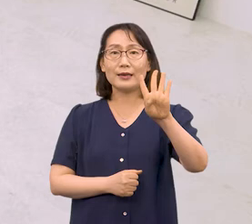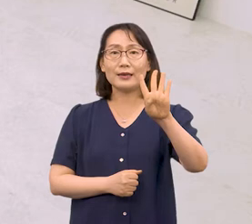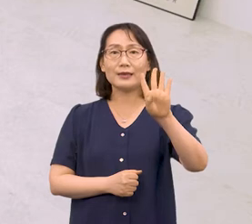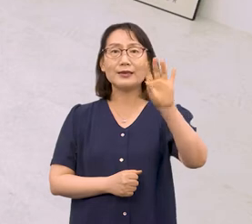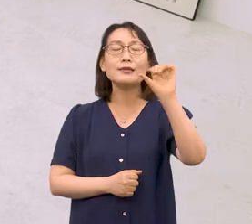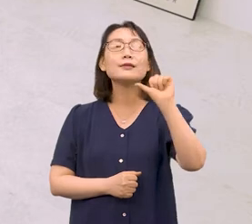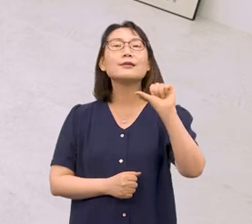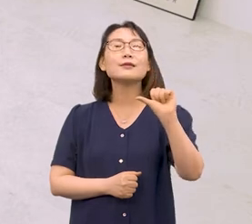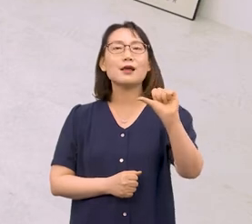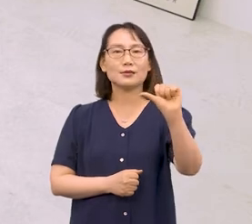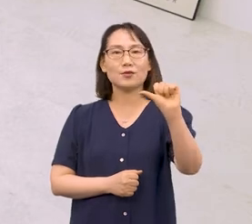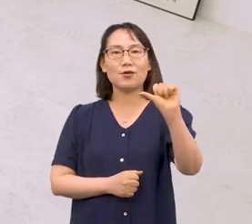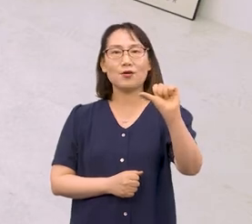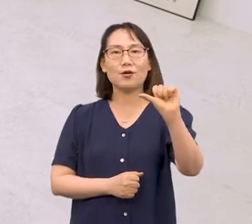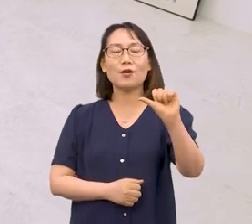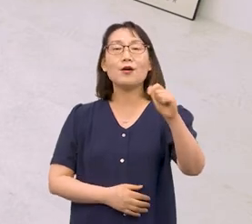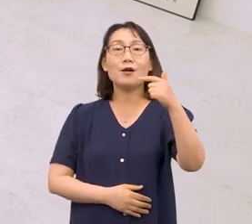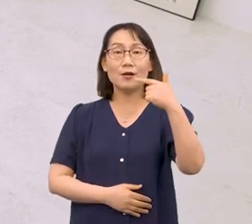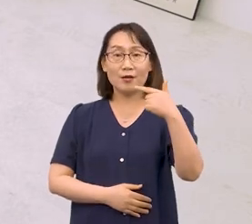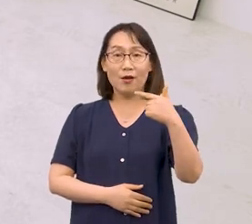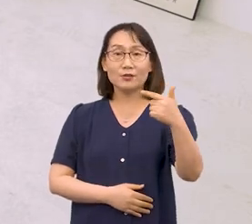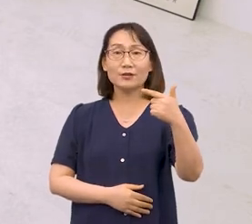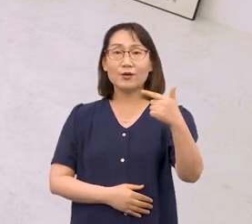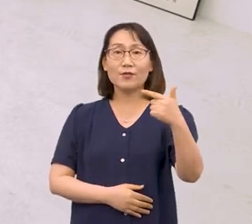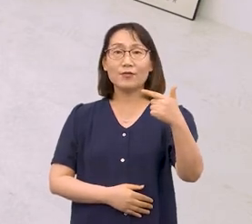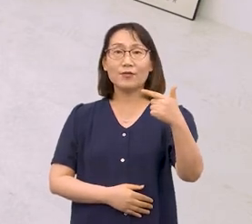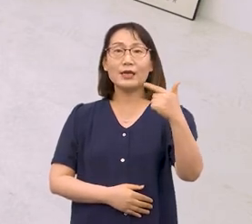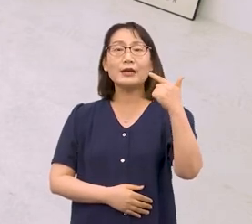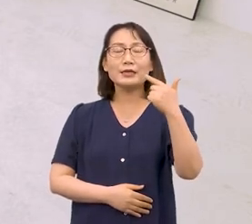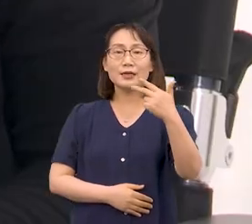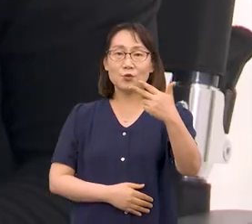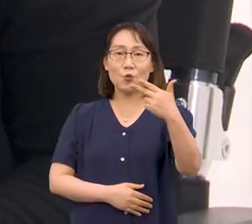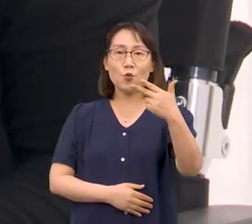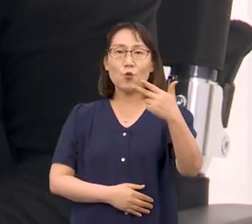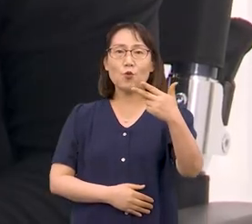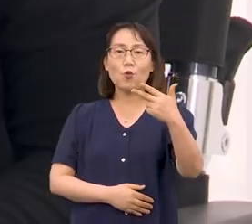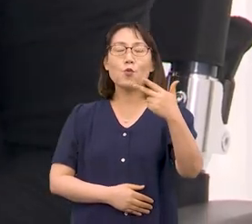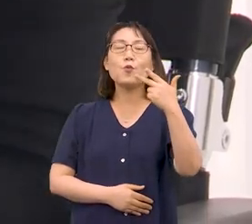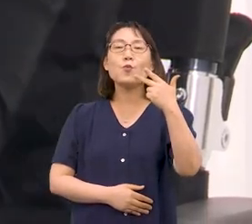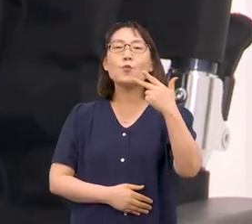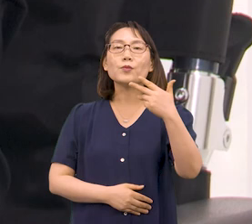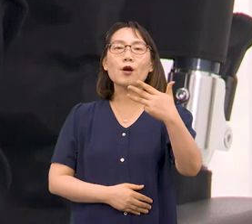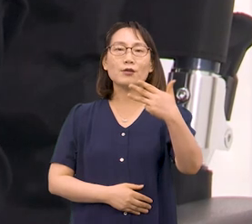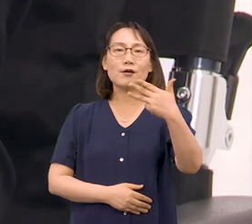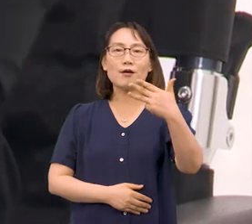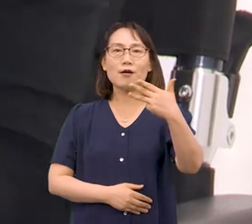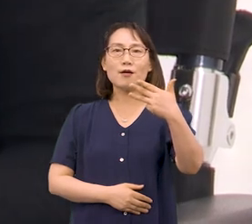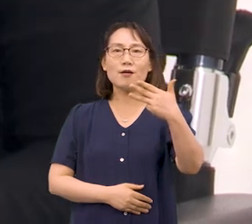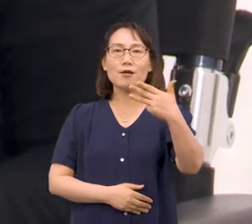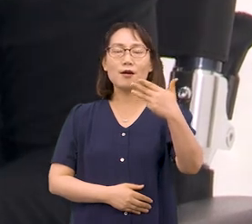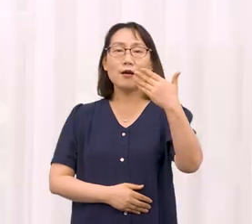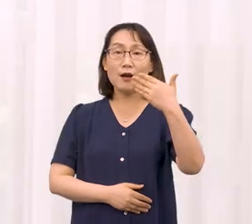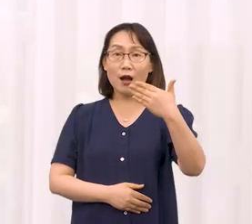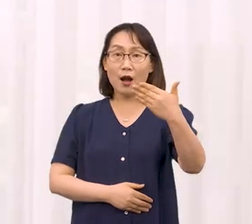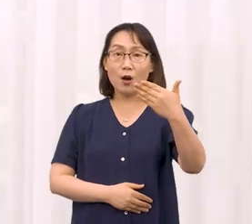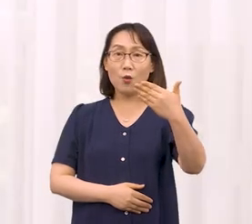다섯 여섯 일곱 여덟